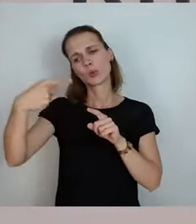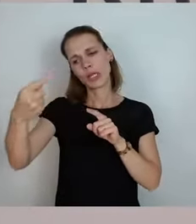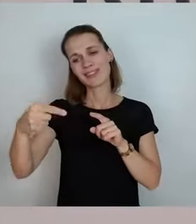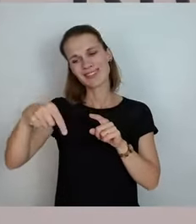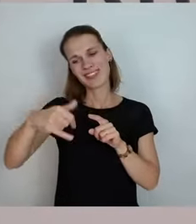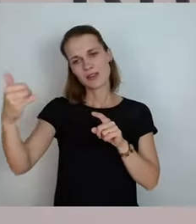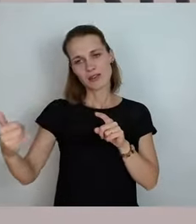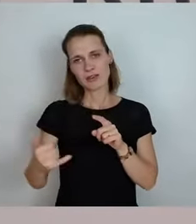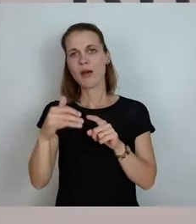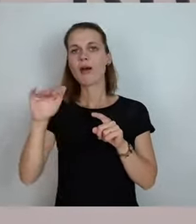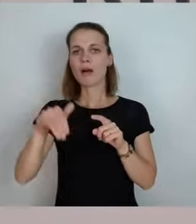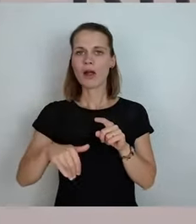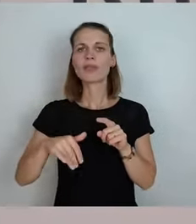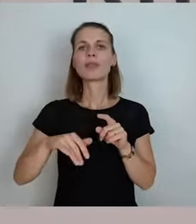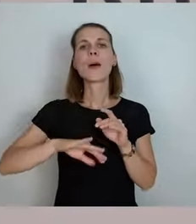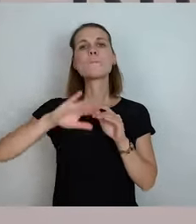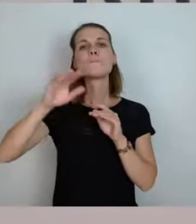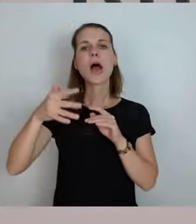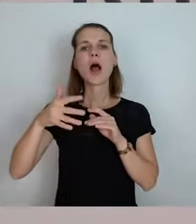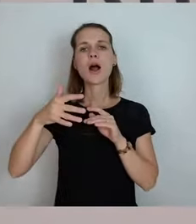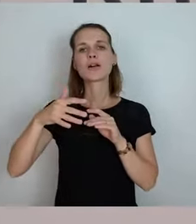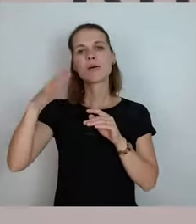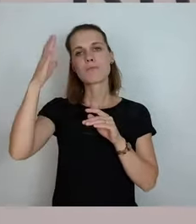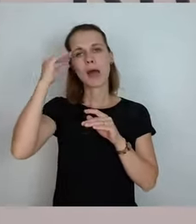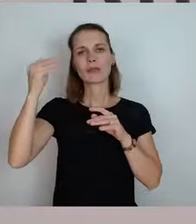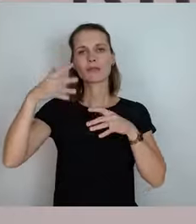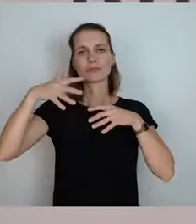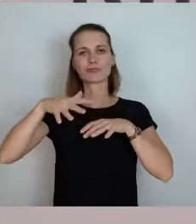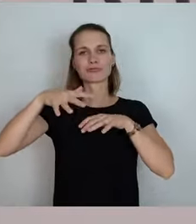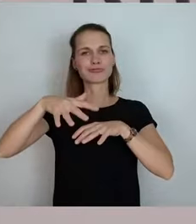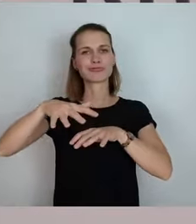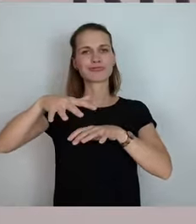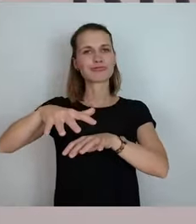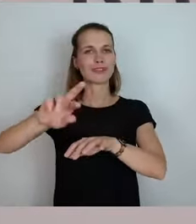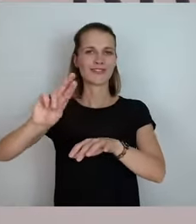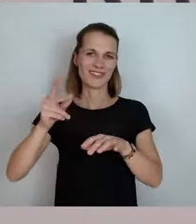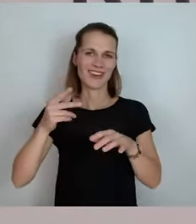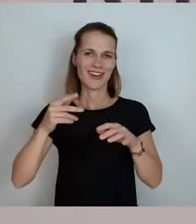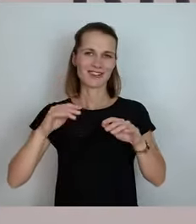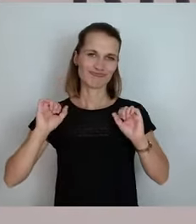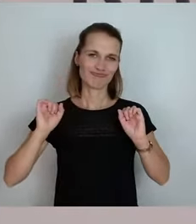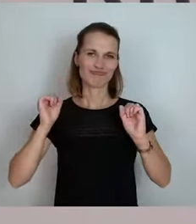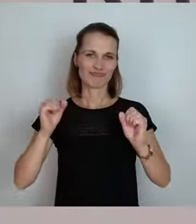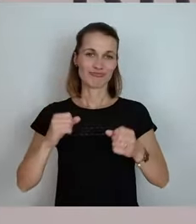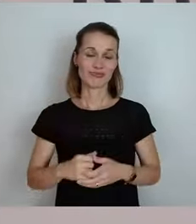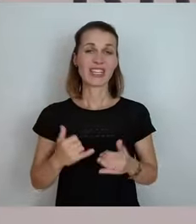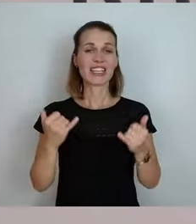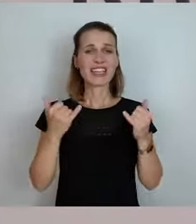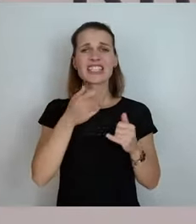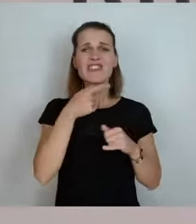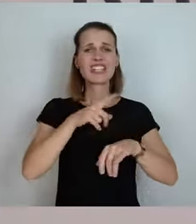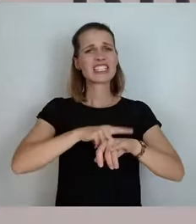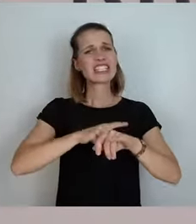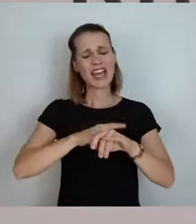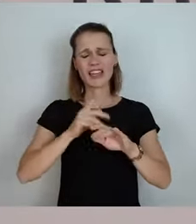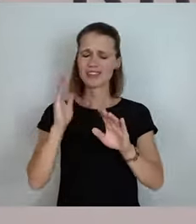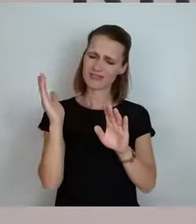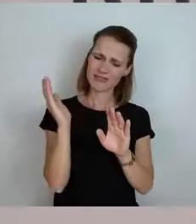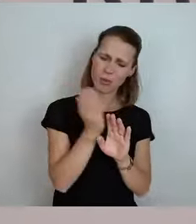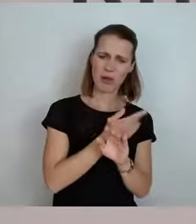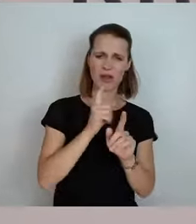treffen können. Wir wollen dringend aus dieser Zeit raus, weil wir eigentlich jetzt auch andere Themen vor uns haben.